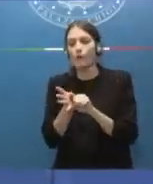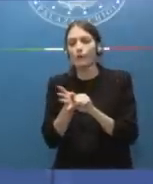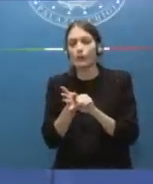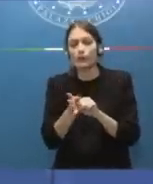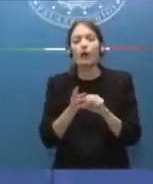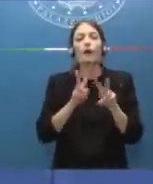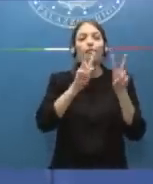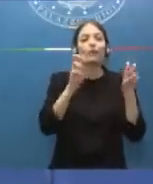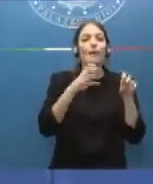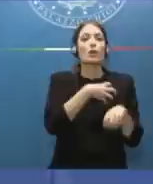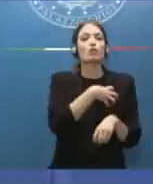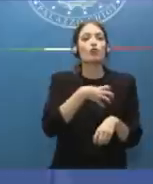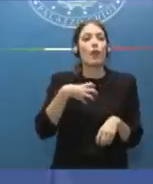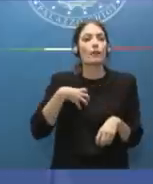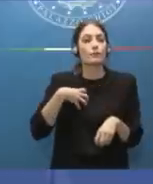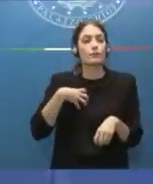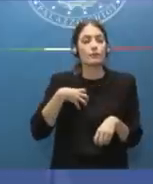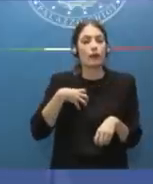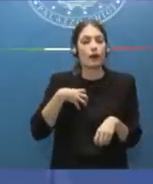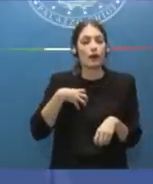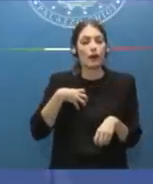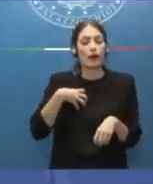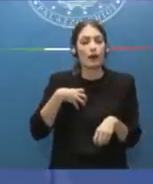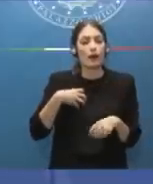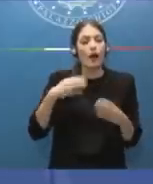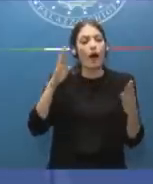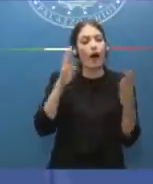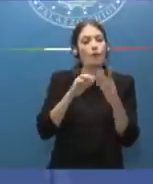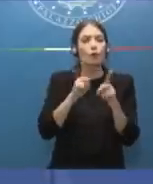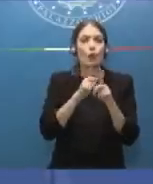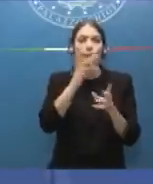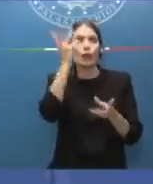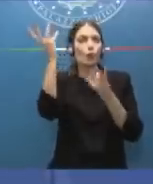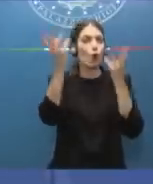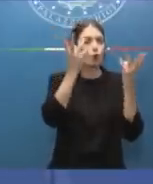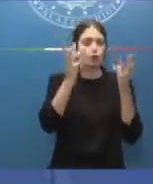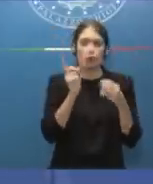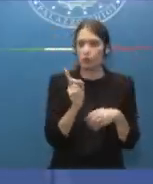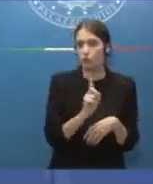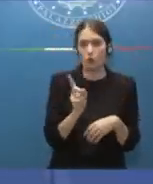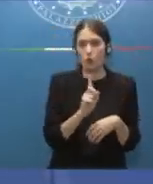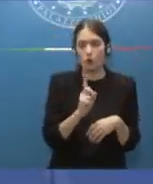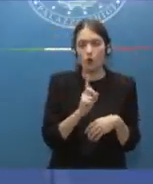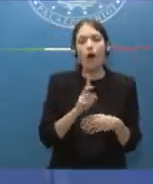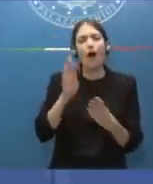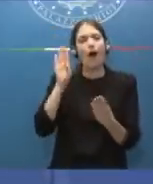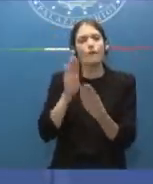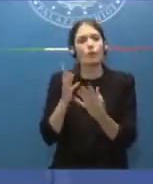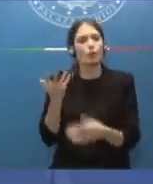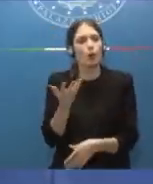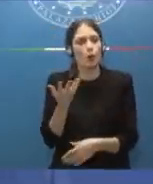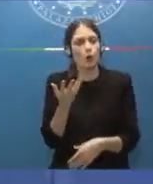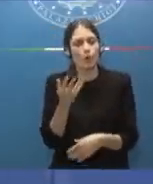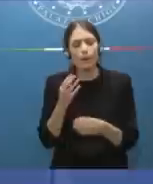scienza non si affronta con un approccio ideologico. Si affronta con un approccio